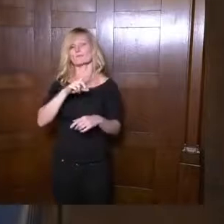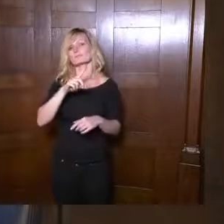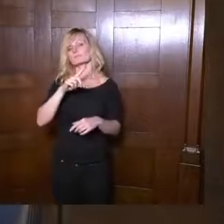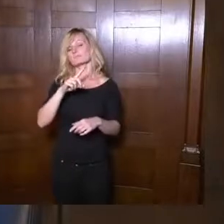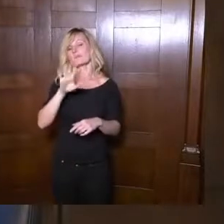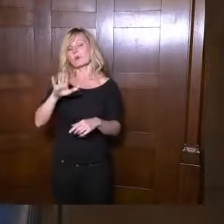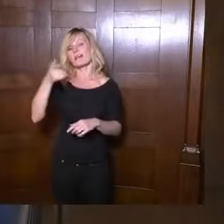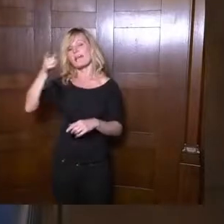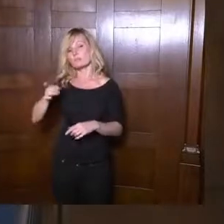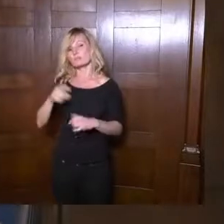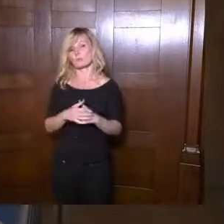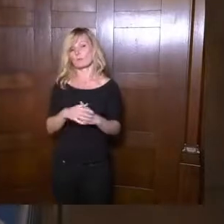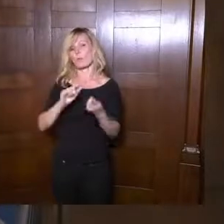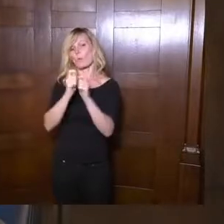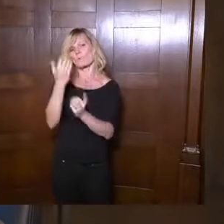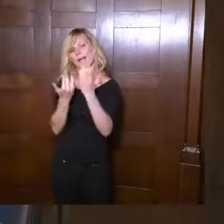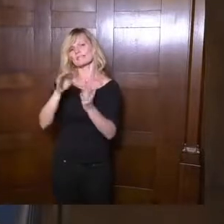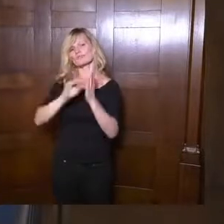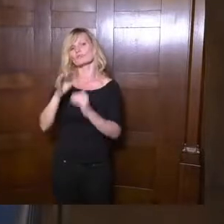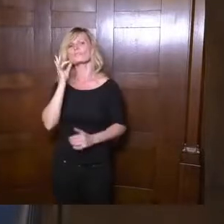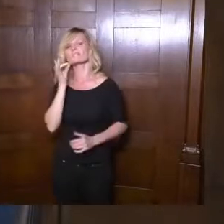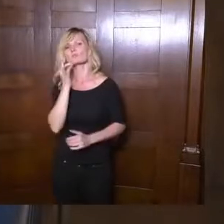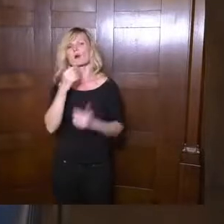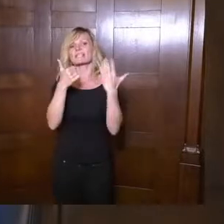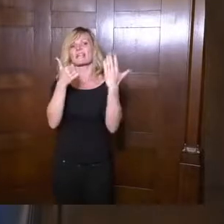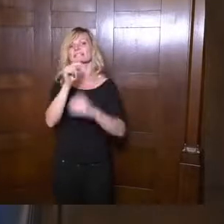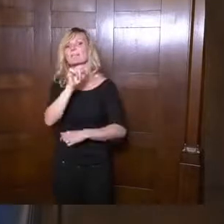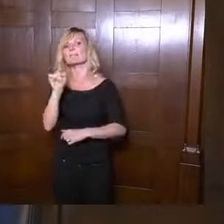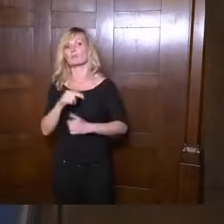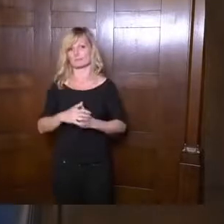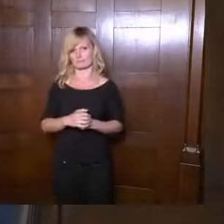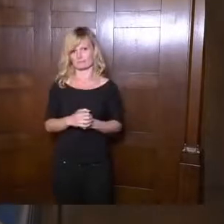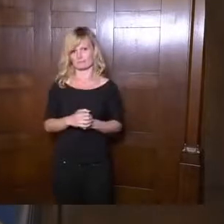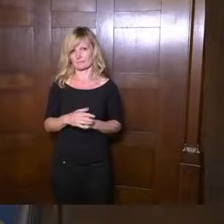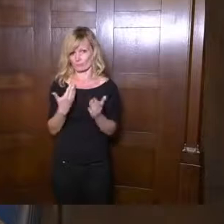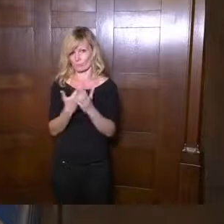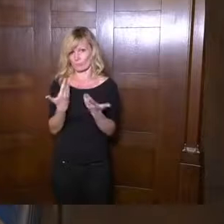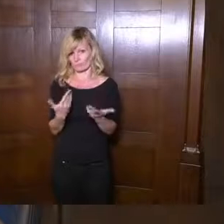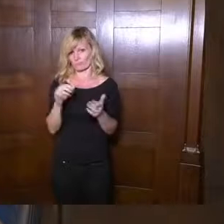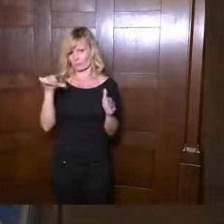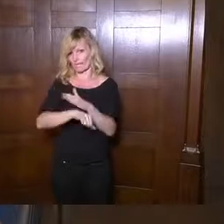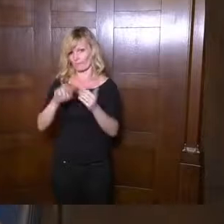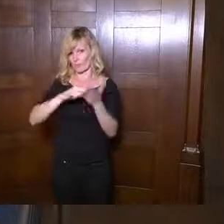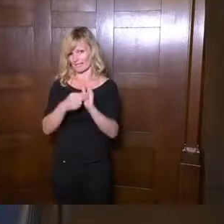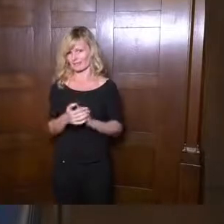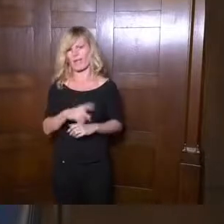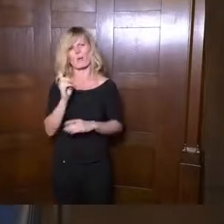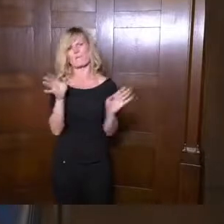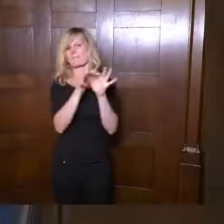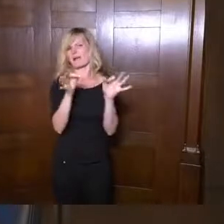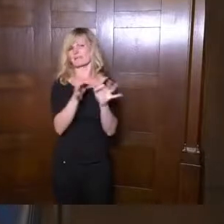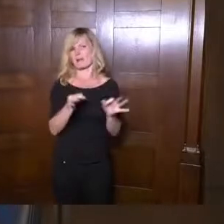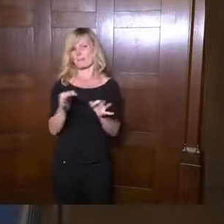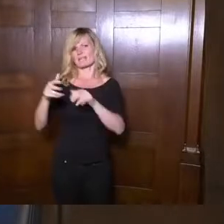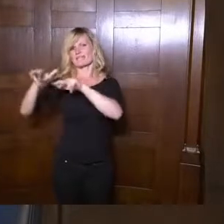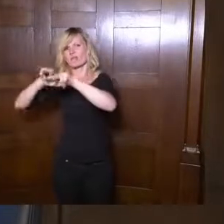minus entsprechen würde. Ich kritisiere auch die völlig unverhältnismäßigen Gegenmaßnahmen bezogen auf die